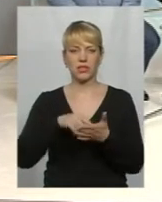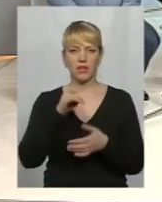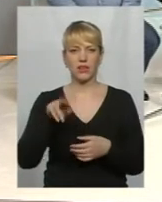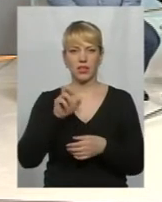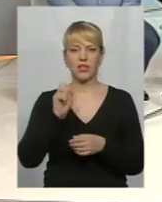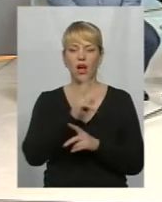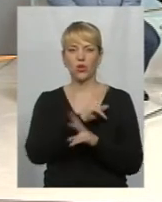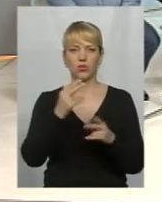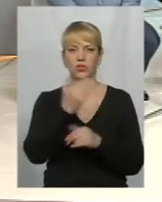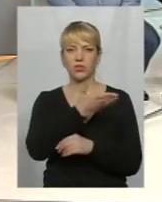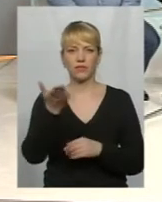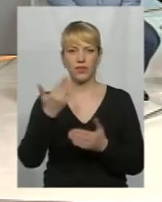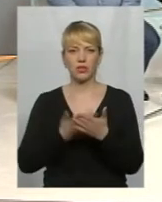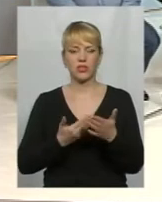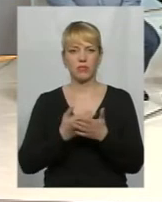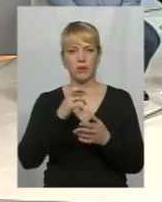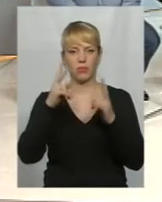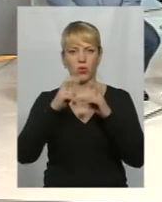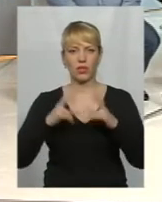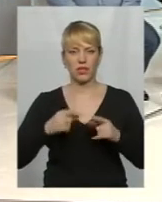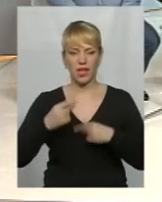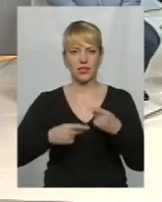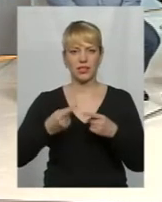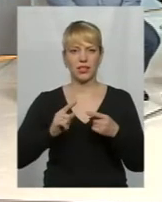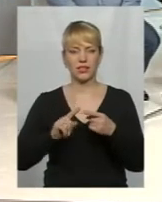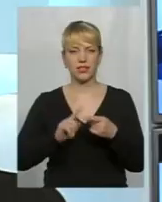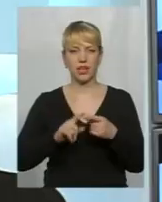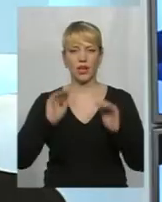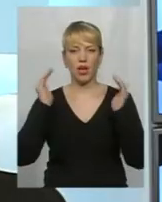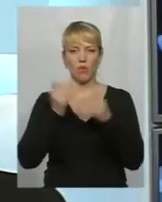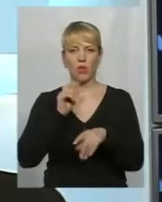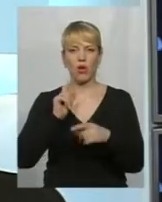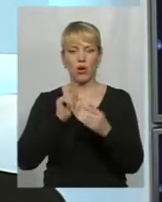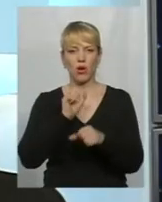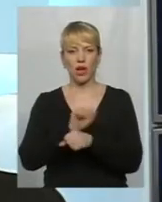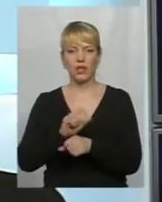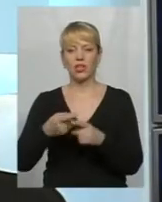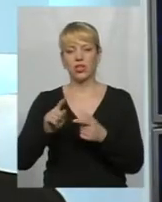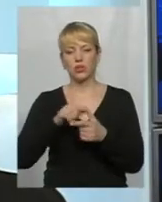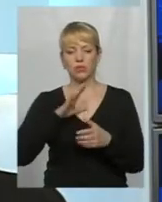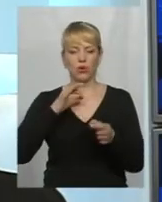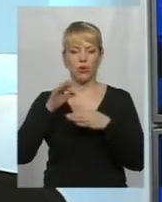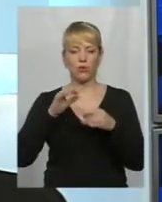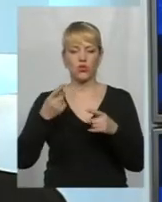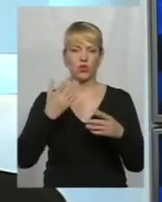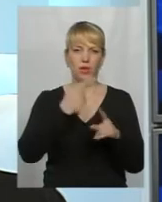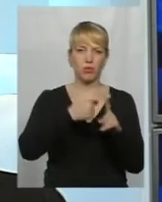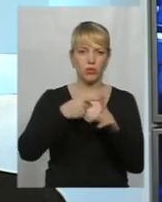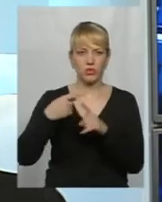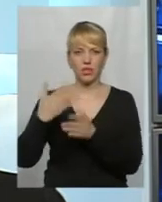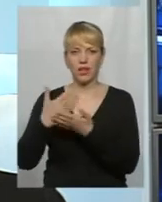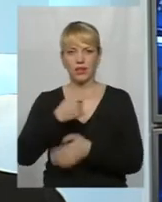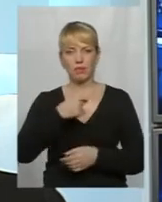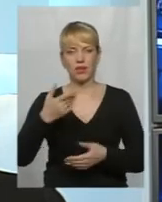хоч хтось із вас, хоча б приблизно, проаналізував наслідки цієї блокади, чи провів обговорення, щоб чітко вийти до людей і сказати, є плюси блокади, а є мінуси. І ми